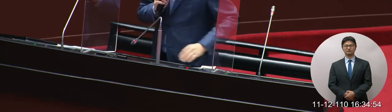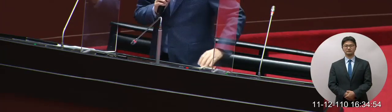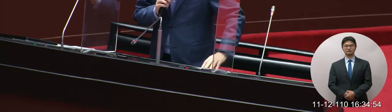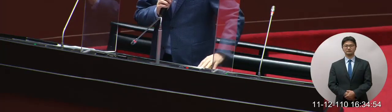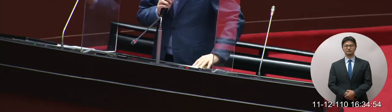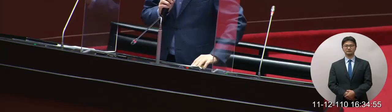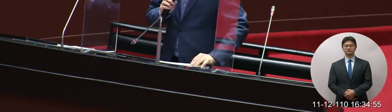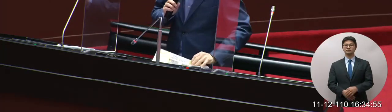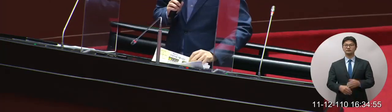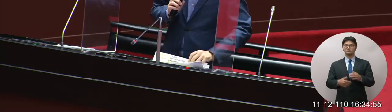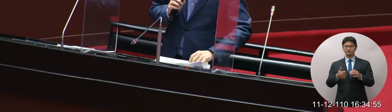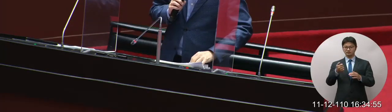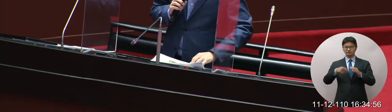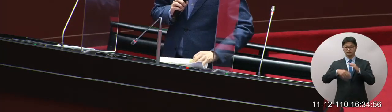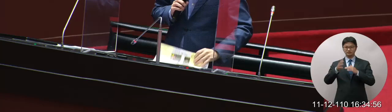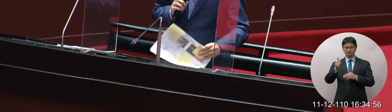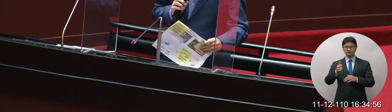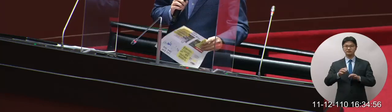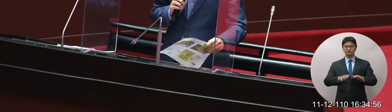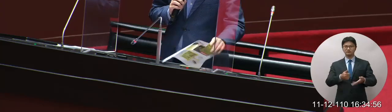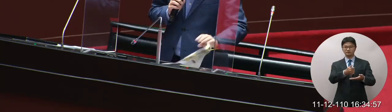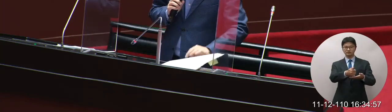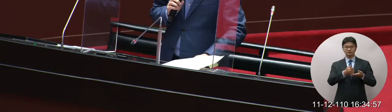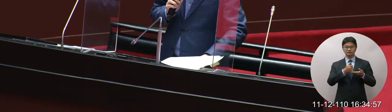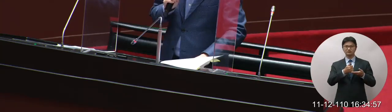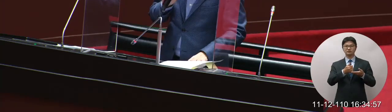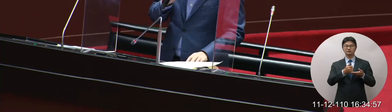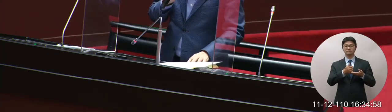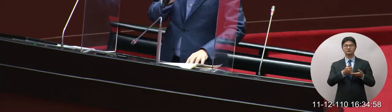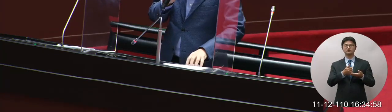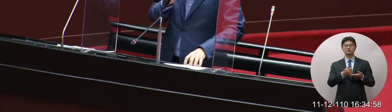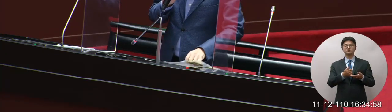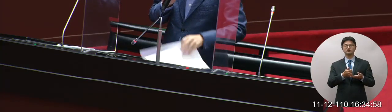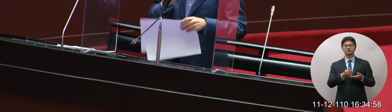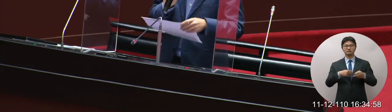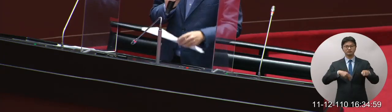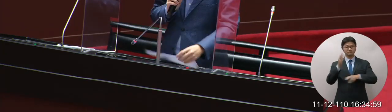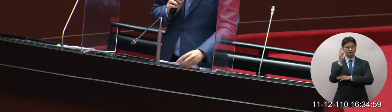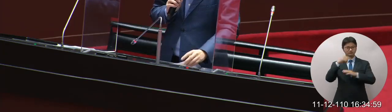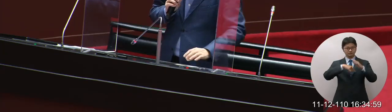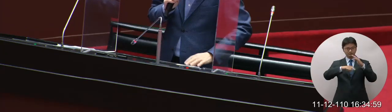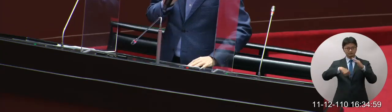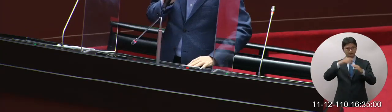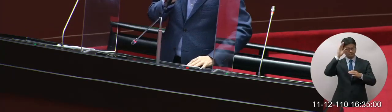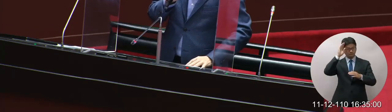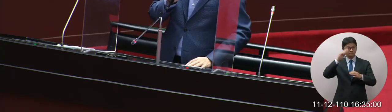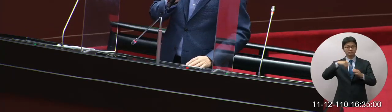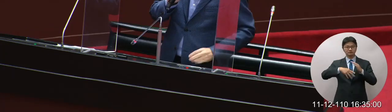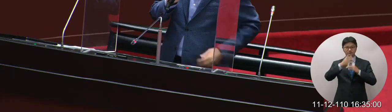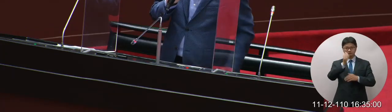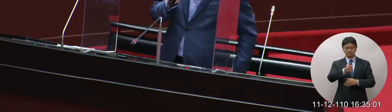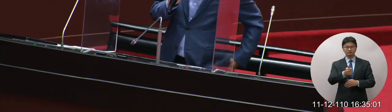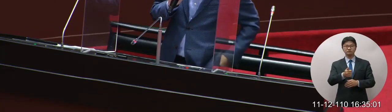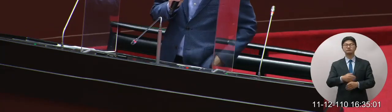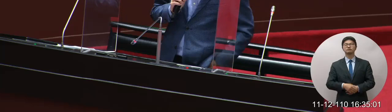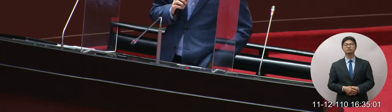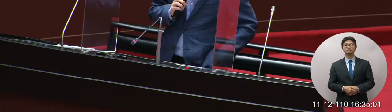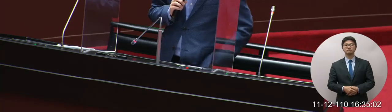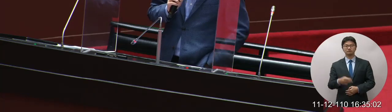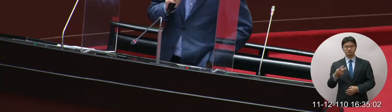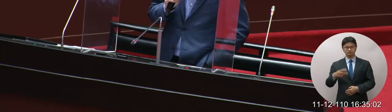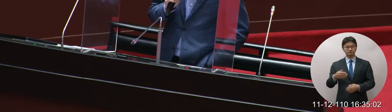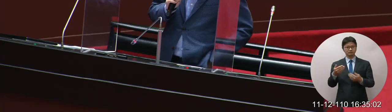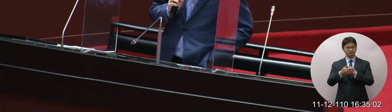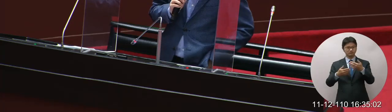好 謝謝院長有請我們行政院蘇院長還有交